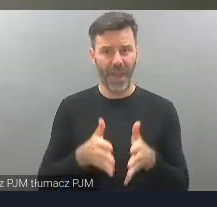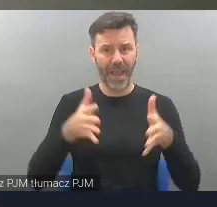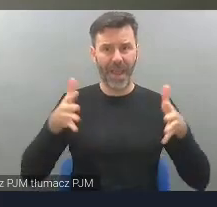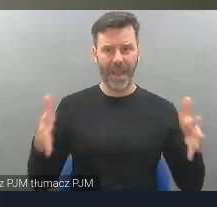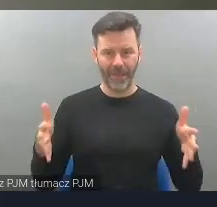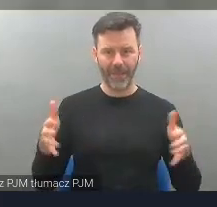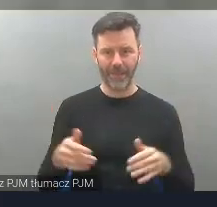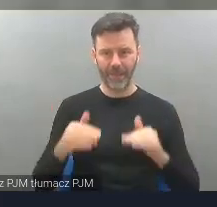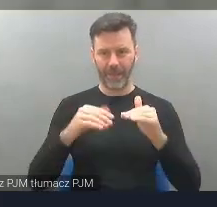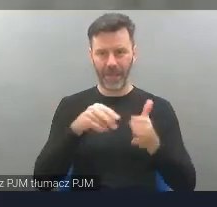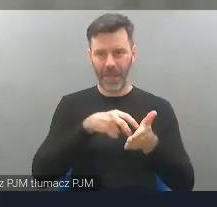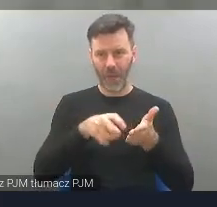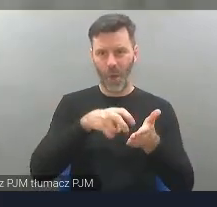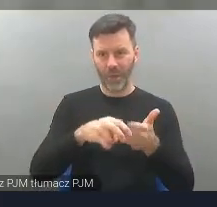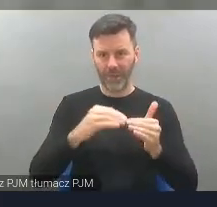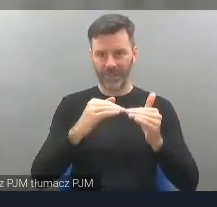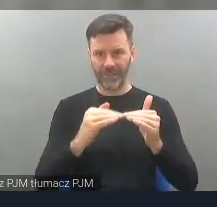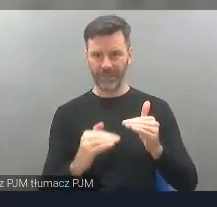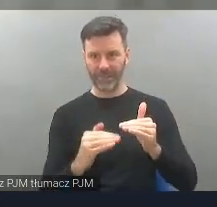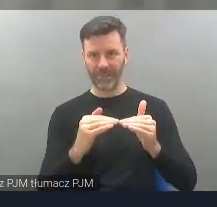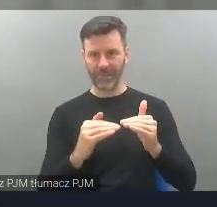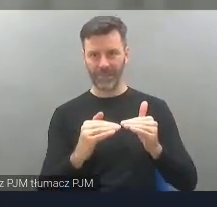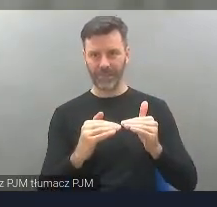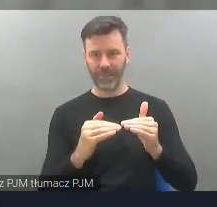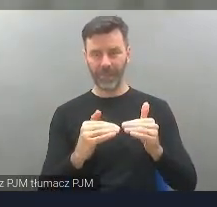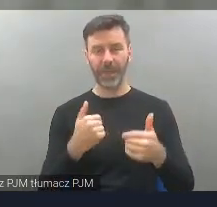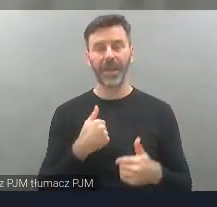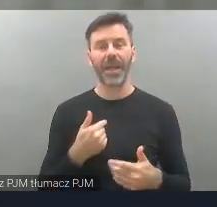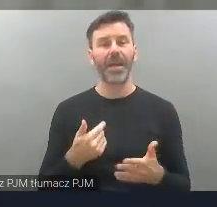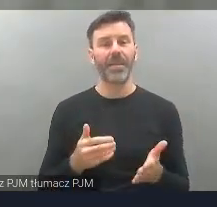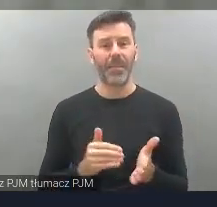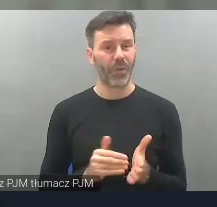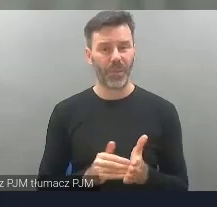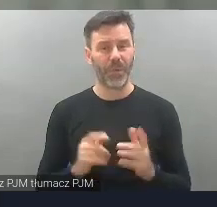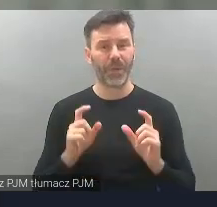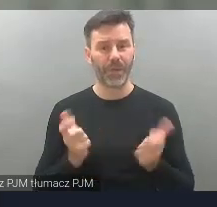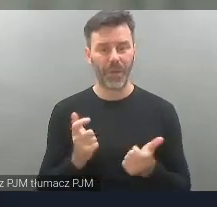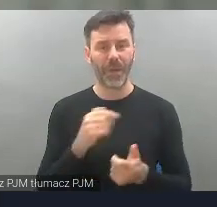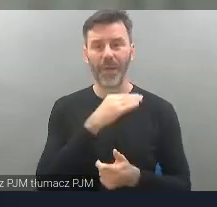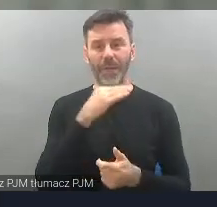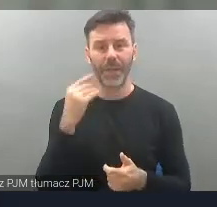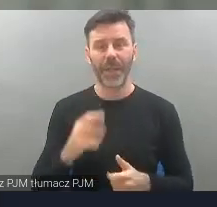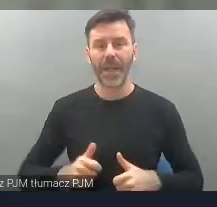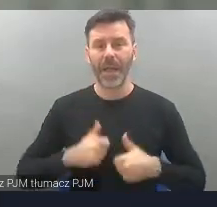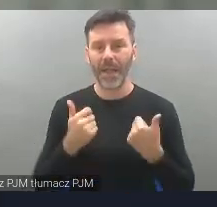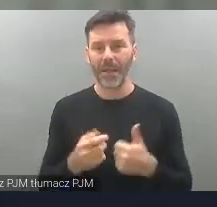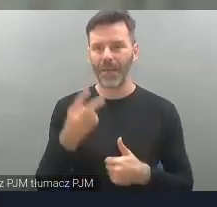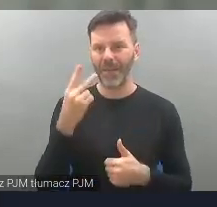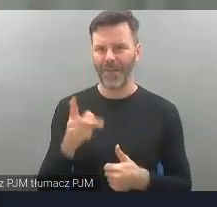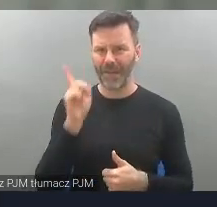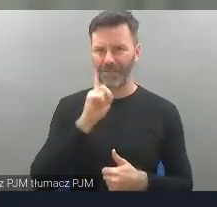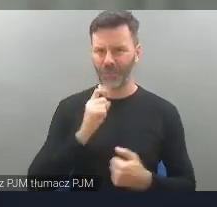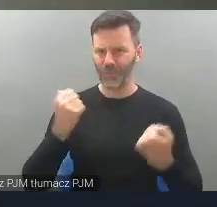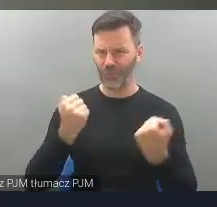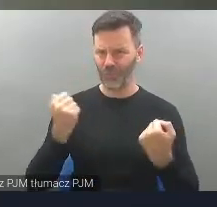krawężnika, a tak naprawdę to nie potrzebowałabym tego wszystkiego, wystarczyłoby, żeby się znalazły obok mnie dwóch silnych mężczyzn